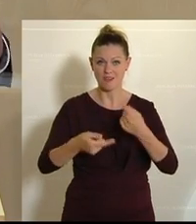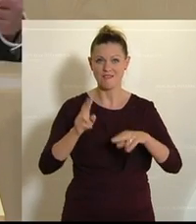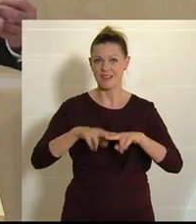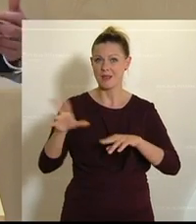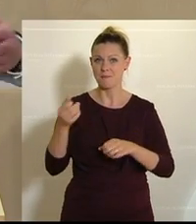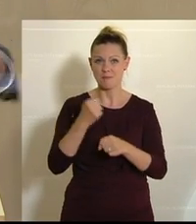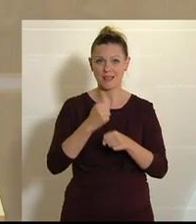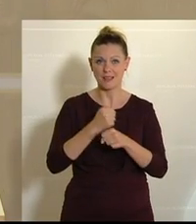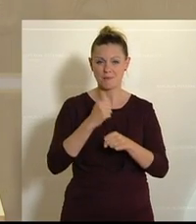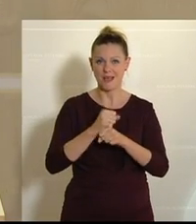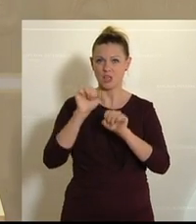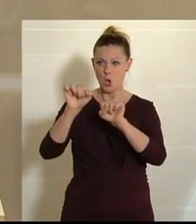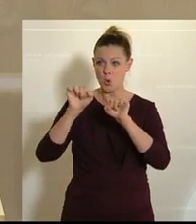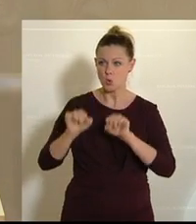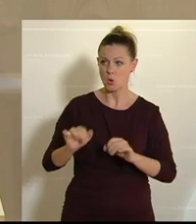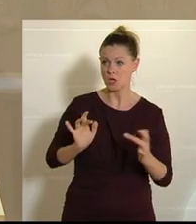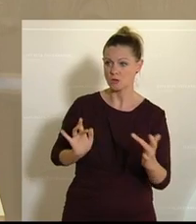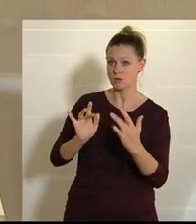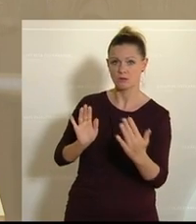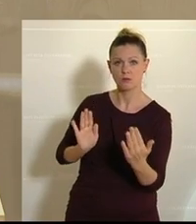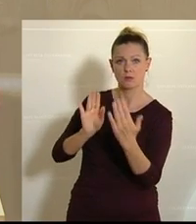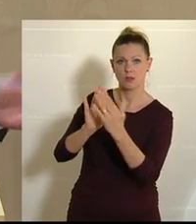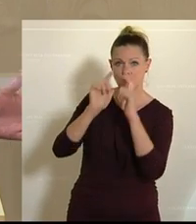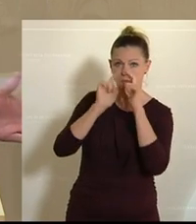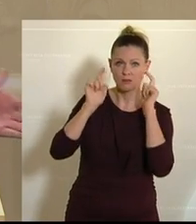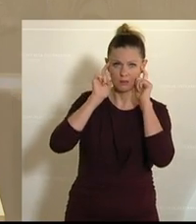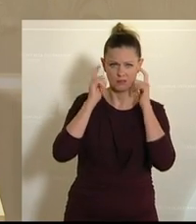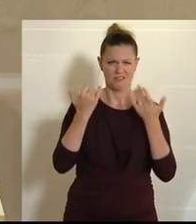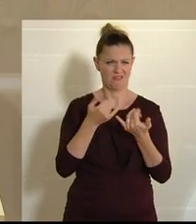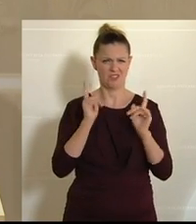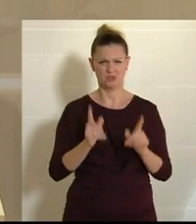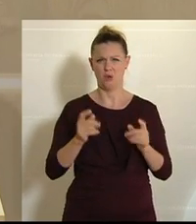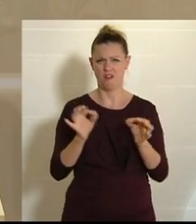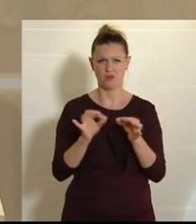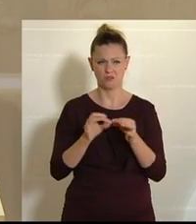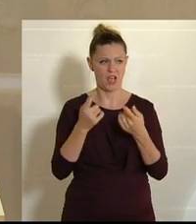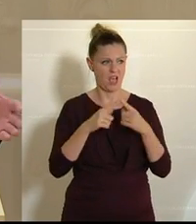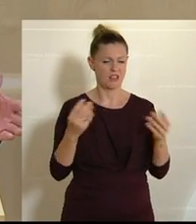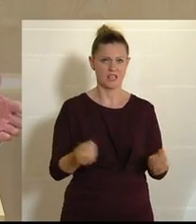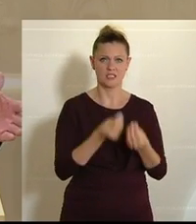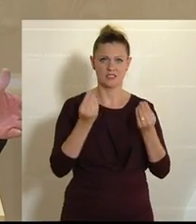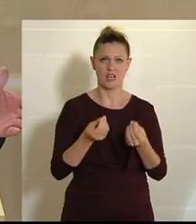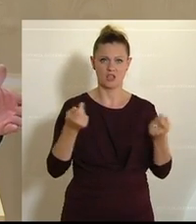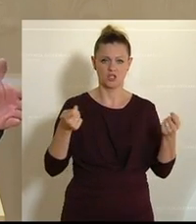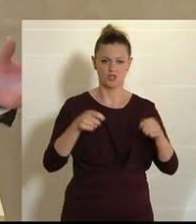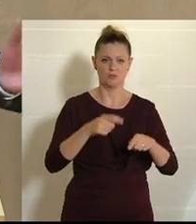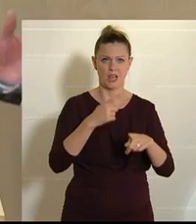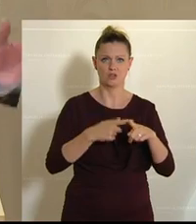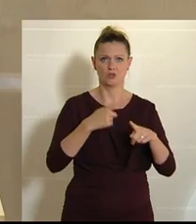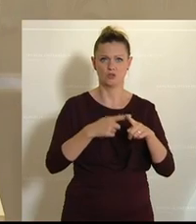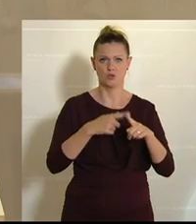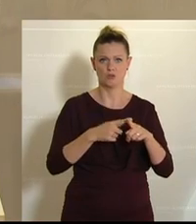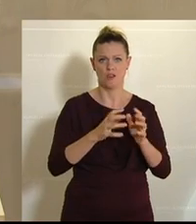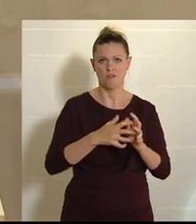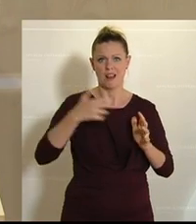ihren Gästen, ihren Kunden, also mit dem Mund-Nasen-Schutz gegenübertreten? ist die eine Sache. Die nächste Sache ist, die Sperrstunden werden auf